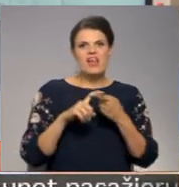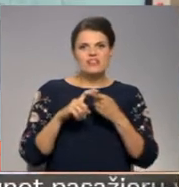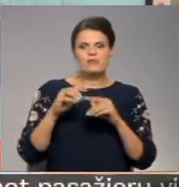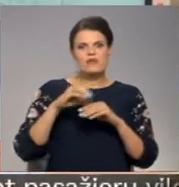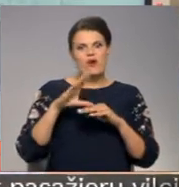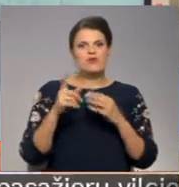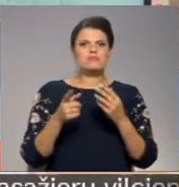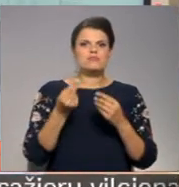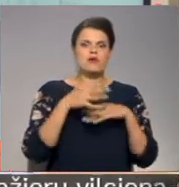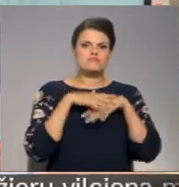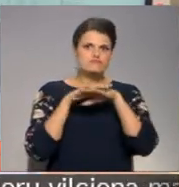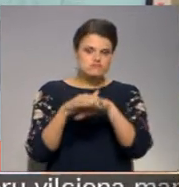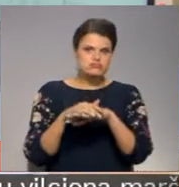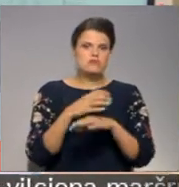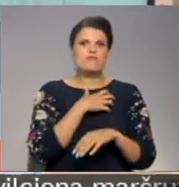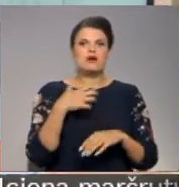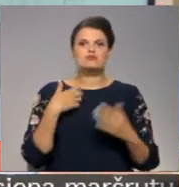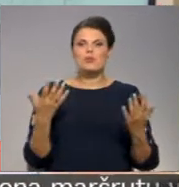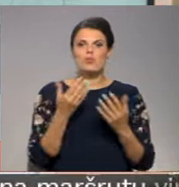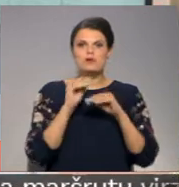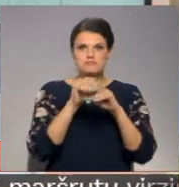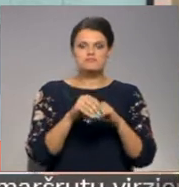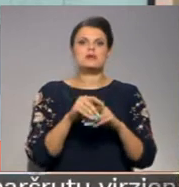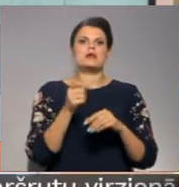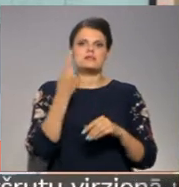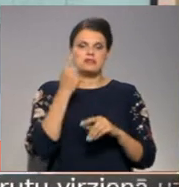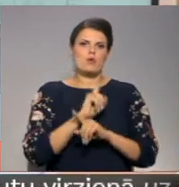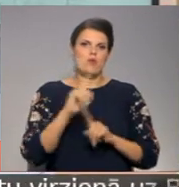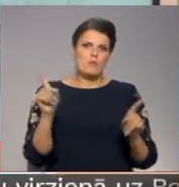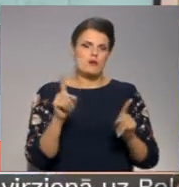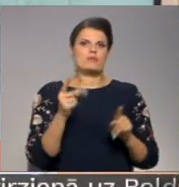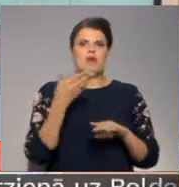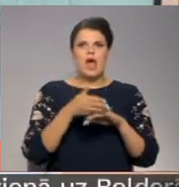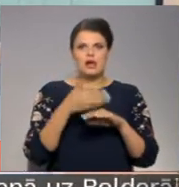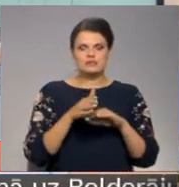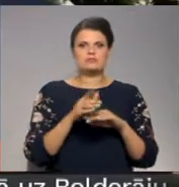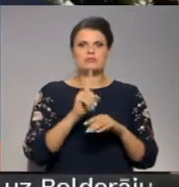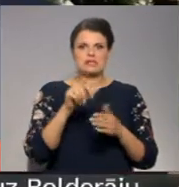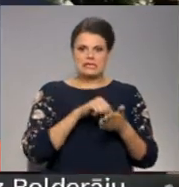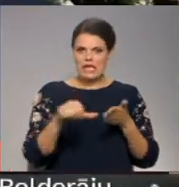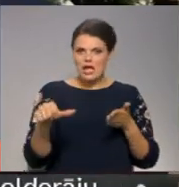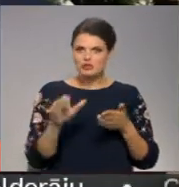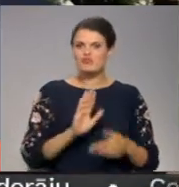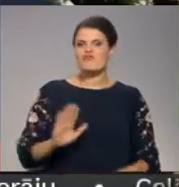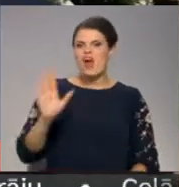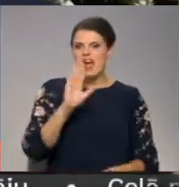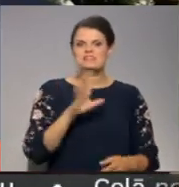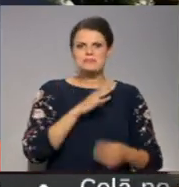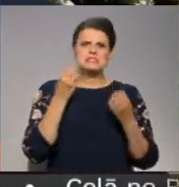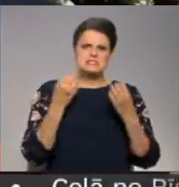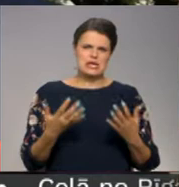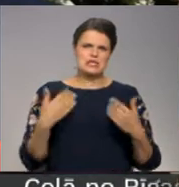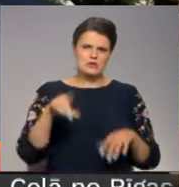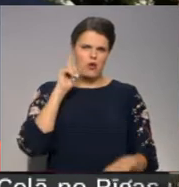atskaita naudiņu, to, ko pašvaldība ir iekuldījusi. Un tad līdz ar to momentā šo tā aizņēmumu mums ir jādzēš. Valstī bija skaidri